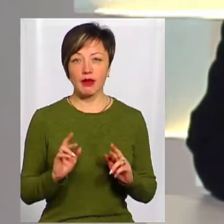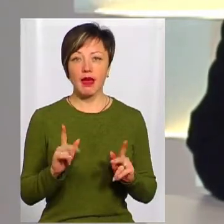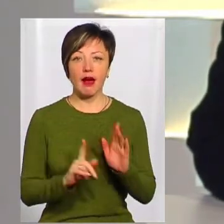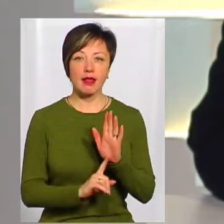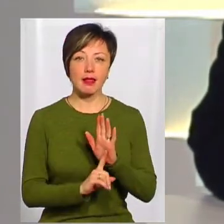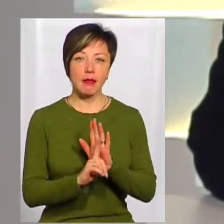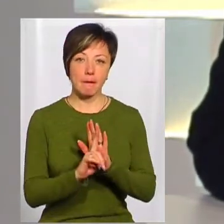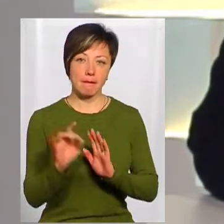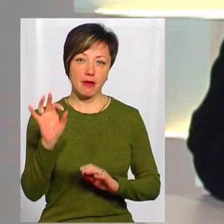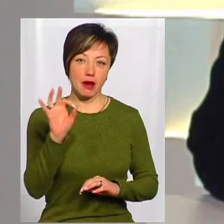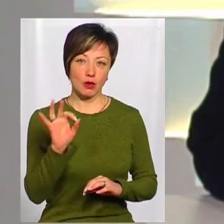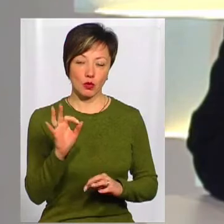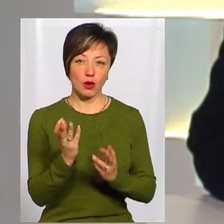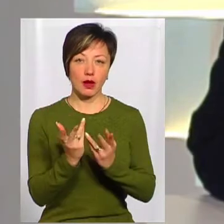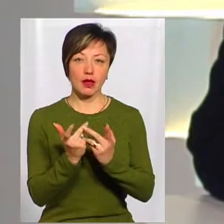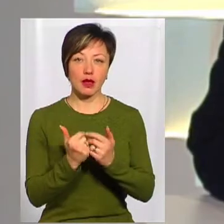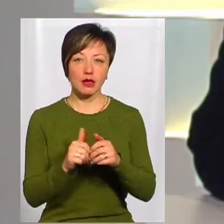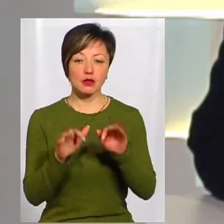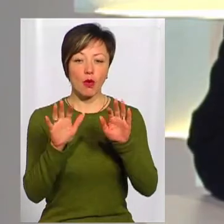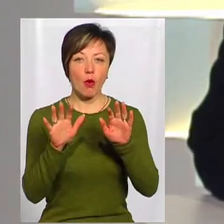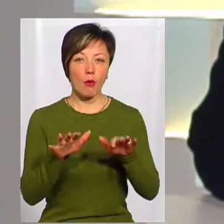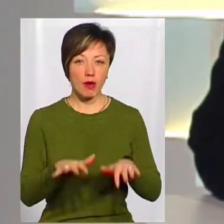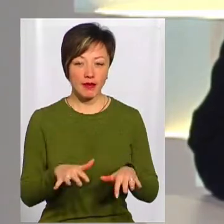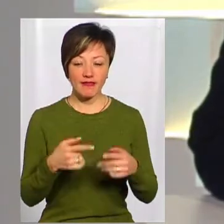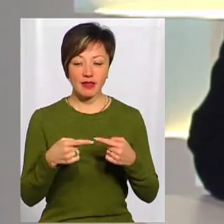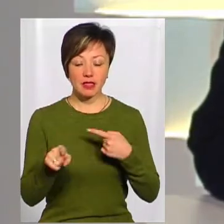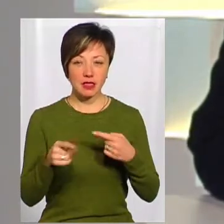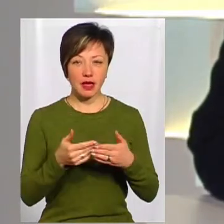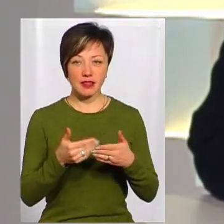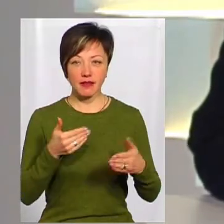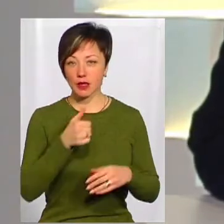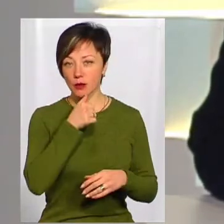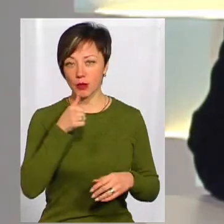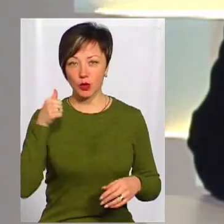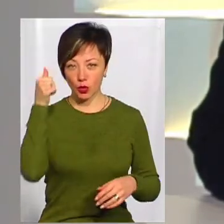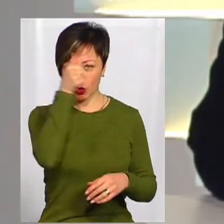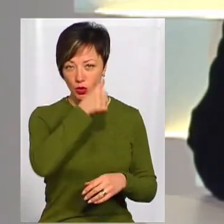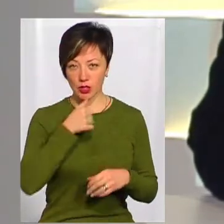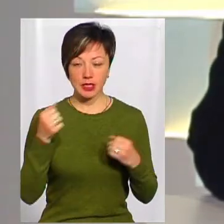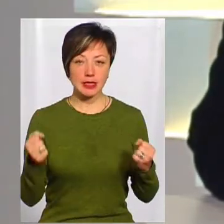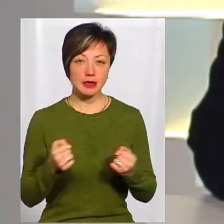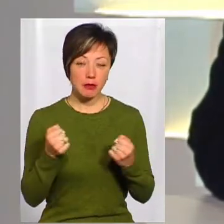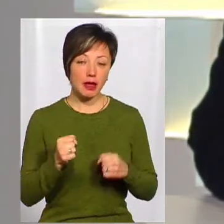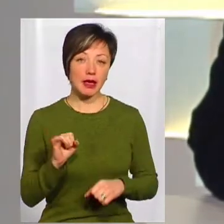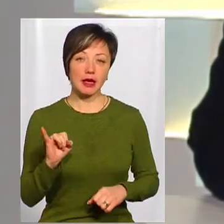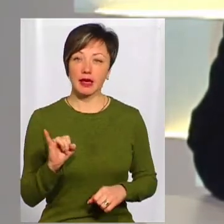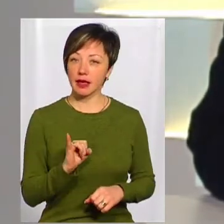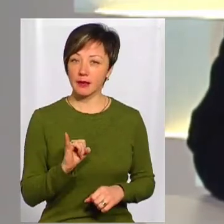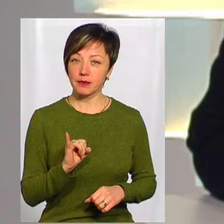температура і кількість опадів відрізняються від минулорічної цієї зми? І